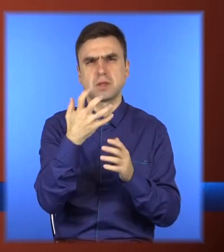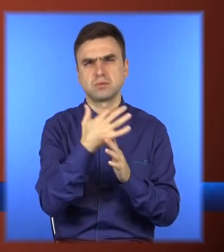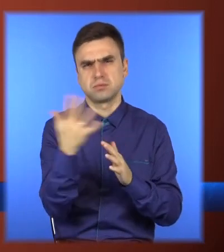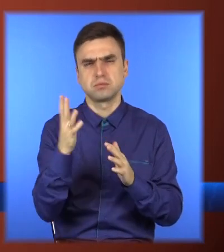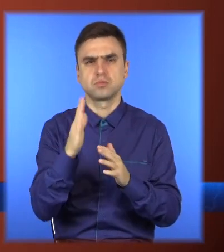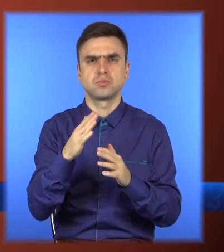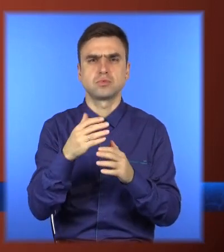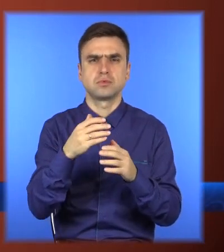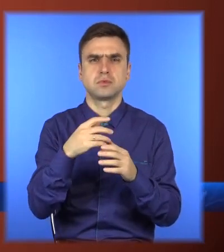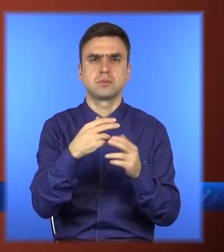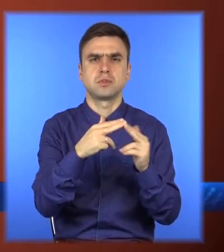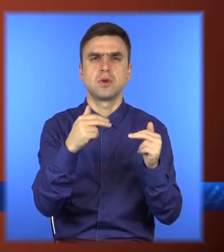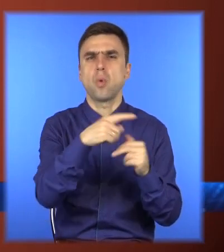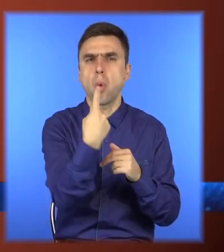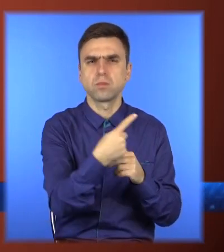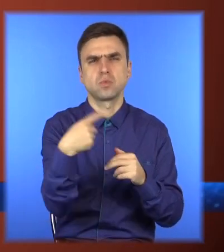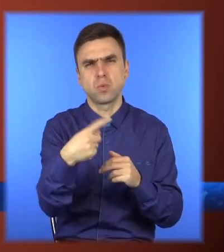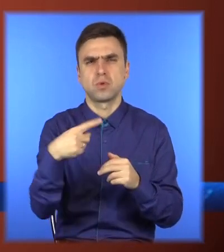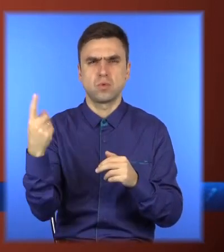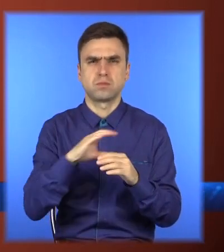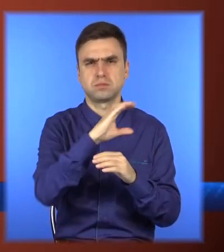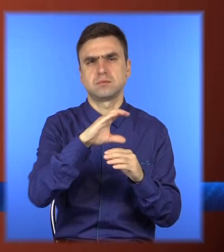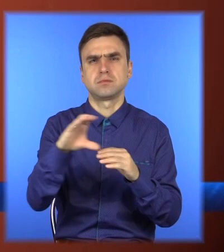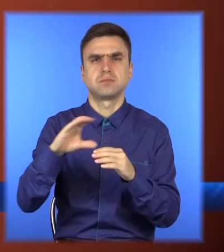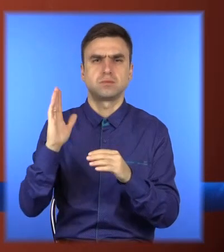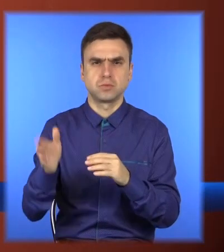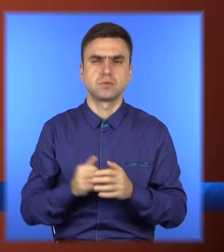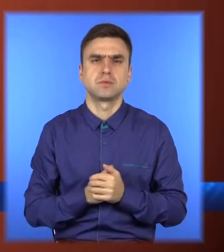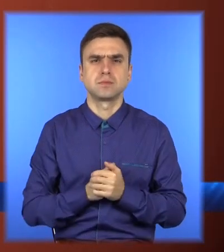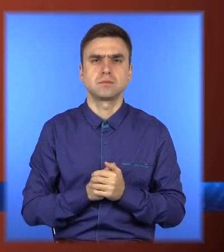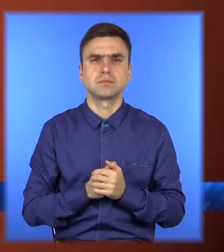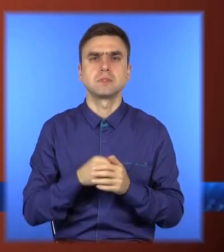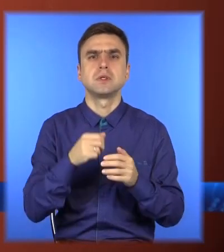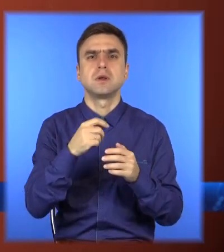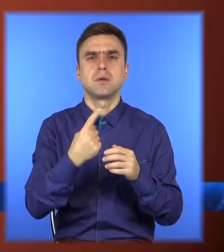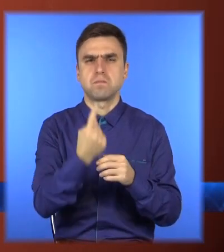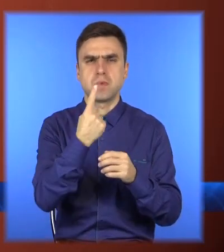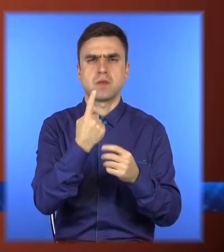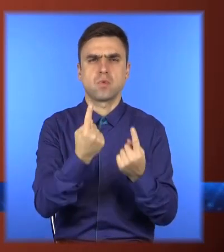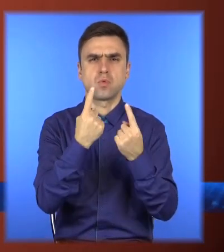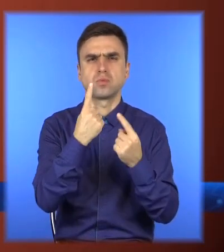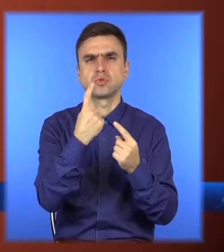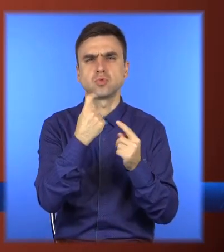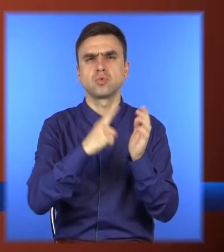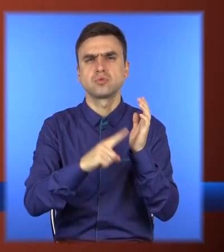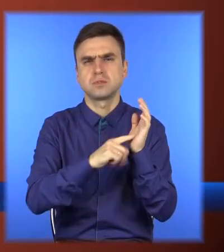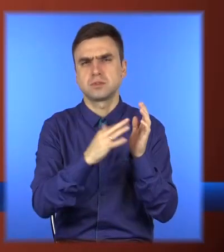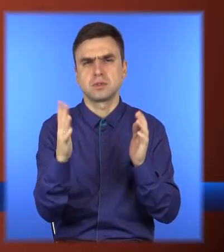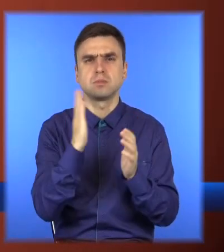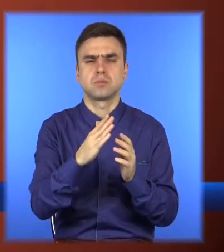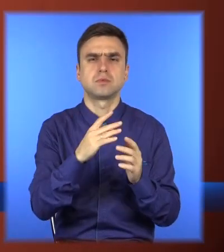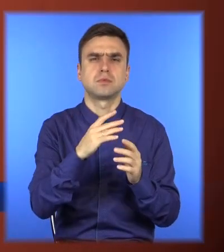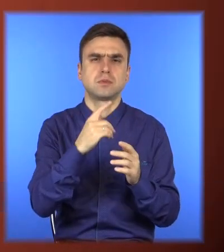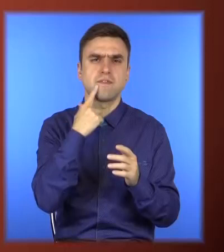165 мільярдів витратять на оборону та безпеку. Близько 15 – на освіту, ще 7 – на охорону здоров'я. А от на дороги